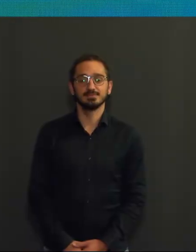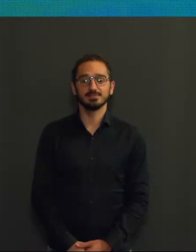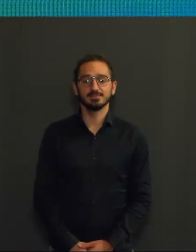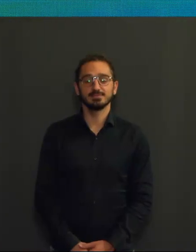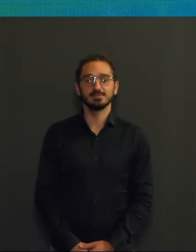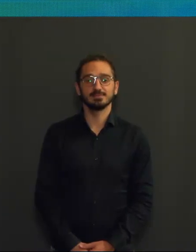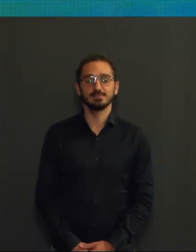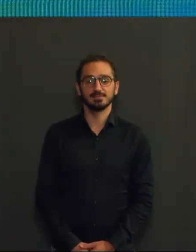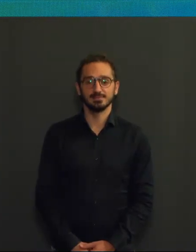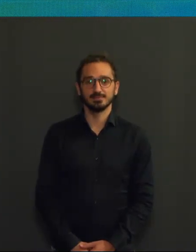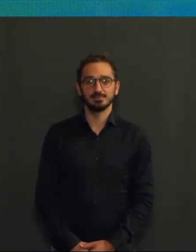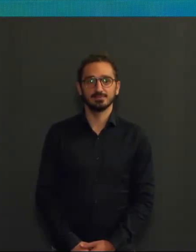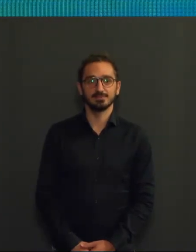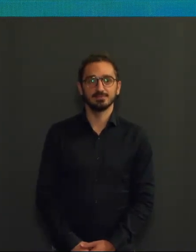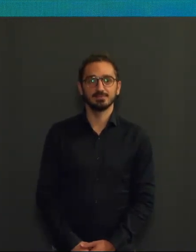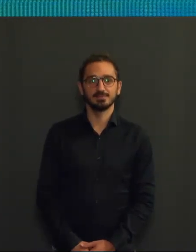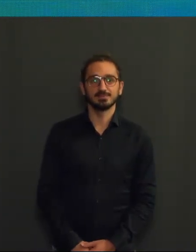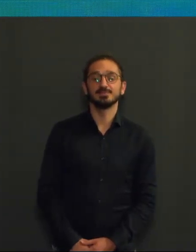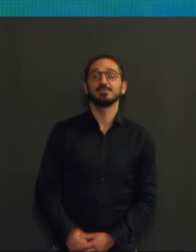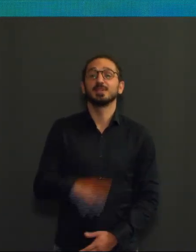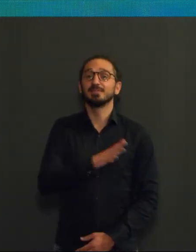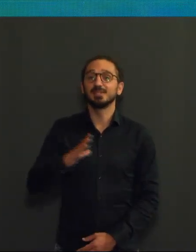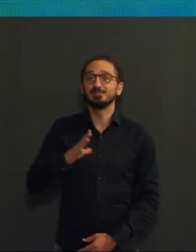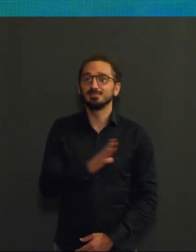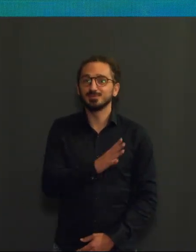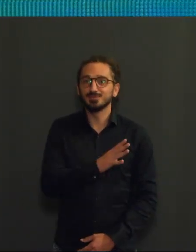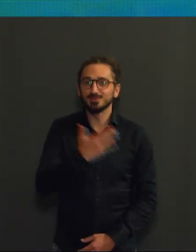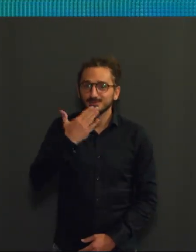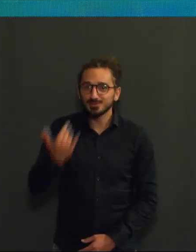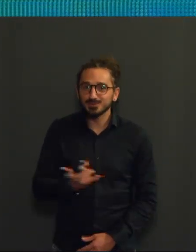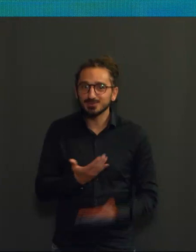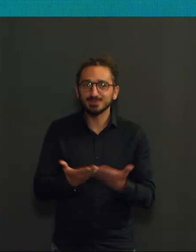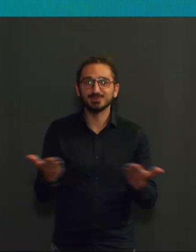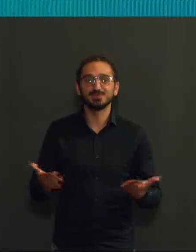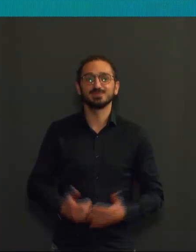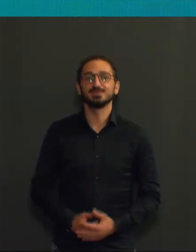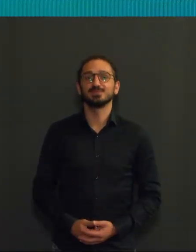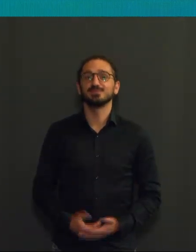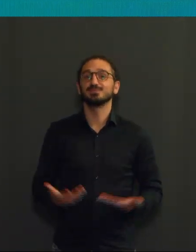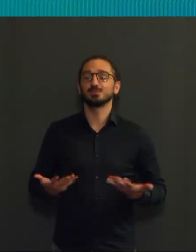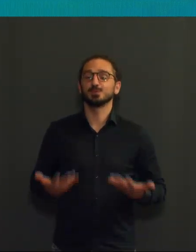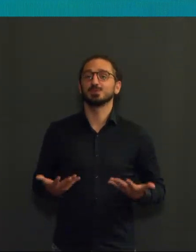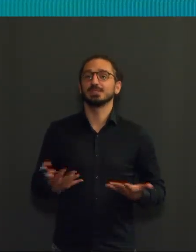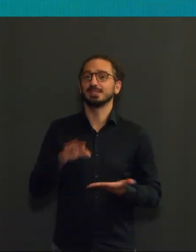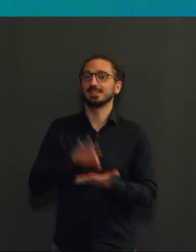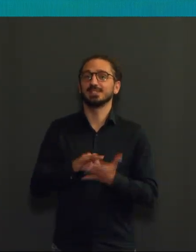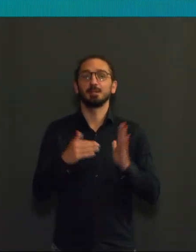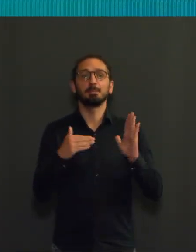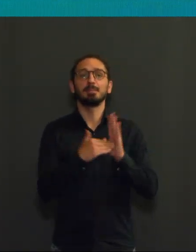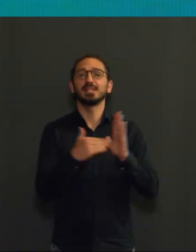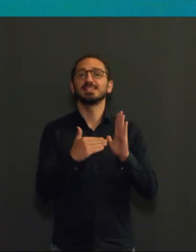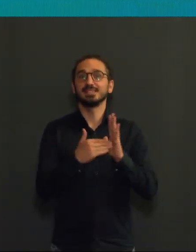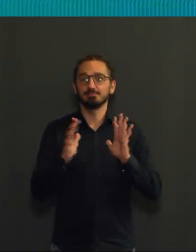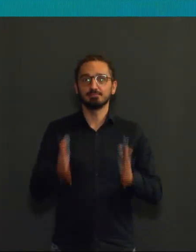Meneer Mesdames en Messieurs, bonjour. Ce mardi, nous avons franchi le cap des 6 millions de doses de vaccin